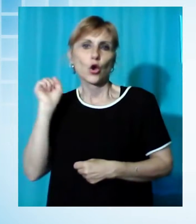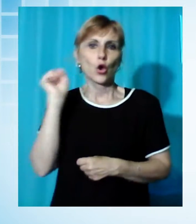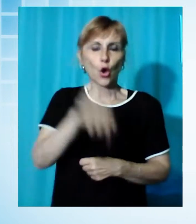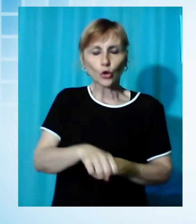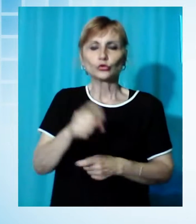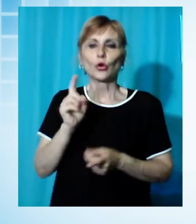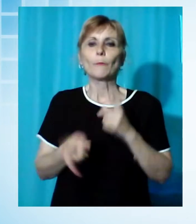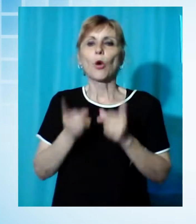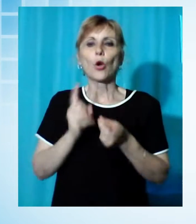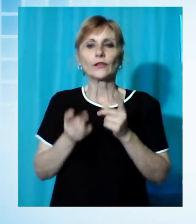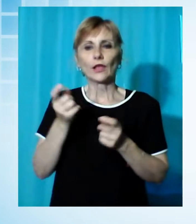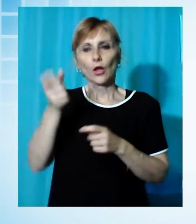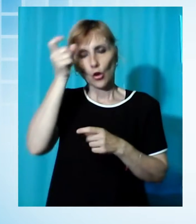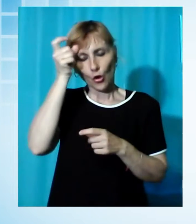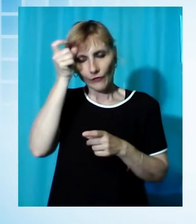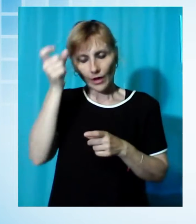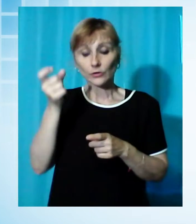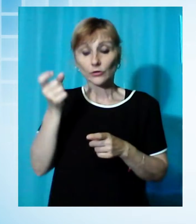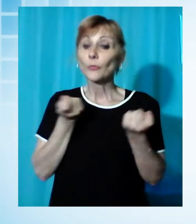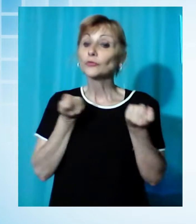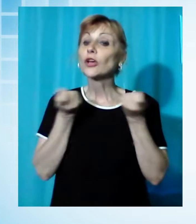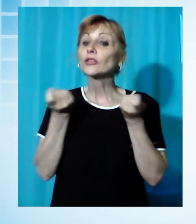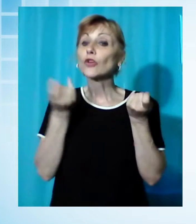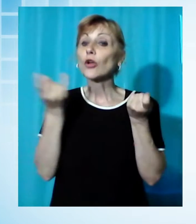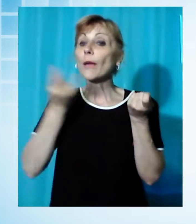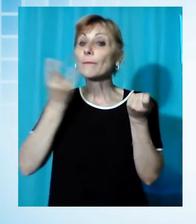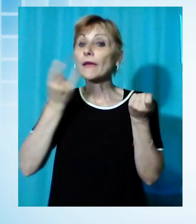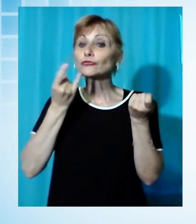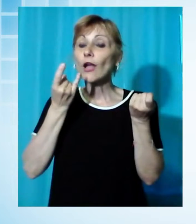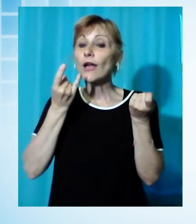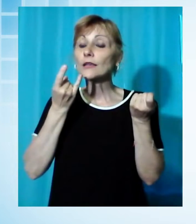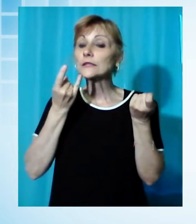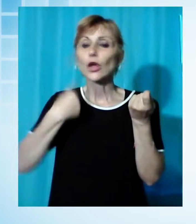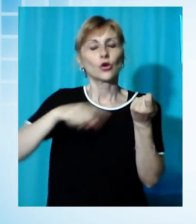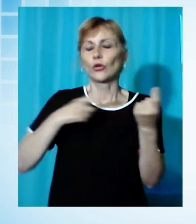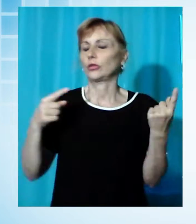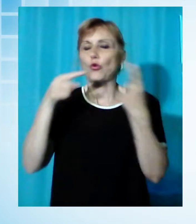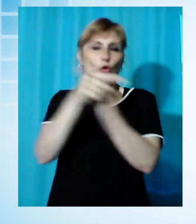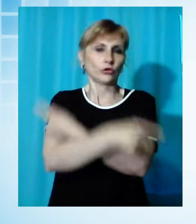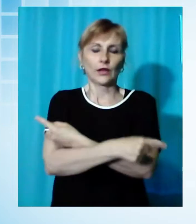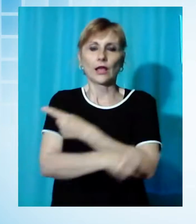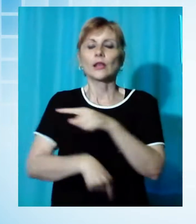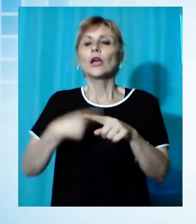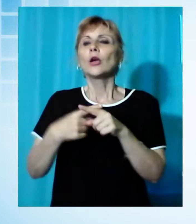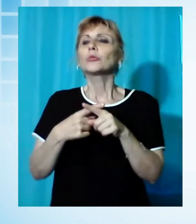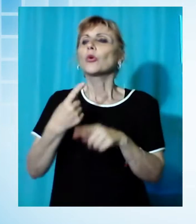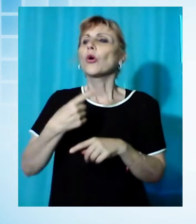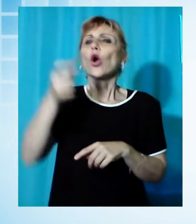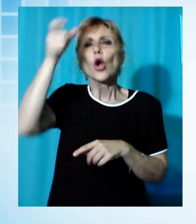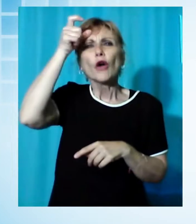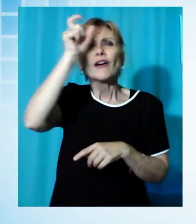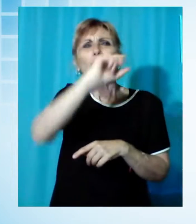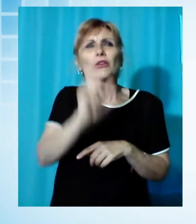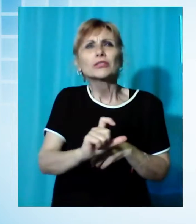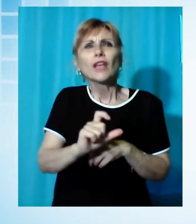Contestiamo tutta la gestione dell'emergenza e contestiamo il servilismo nei confronti dell'Unione Europea. Noi diciamo